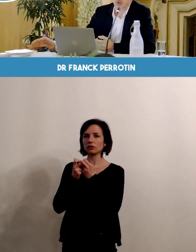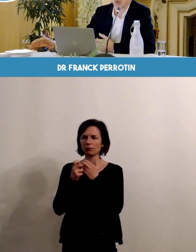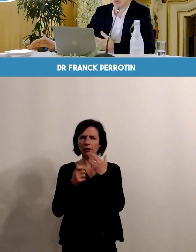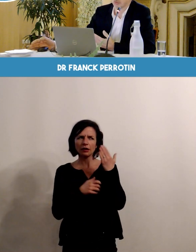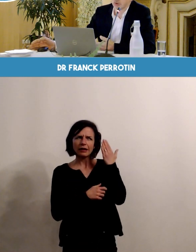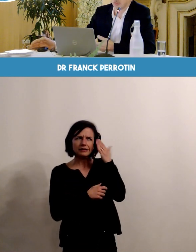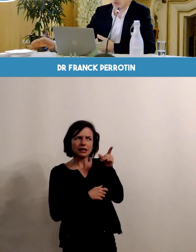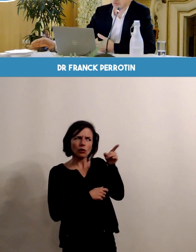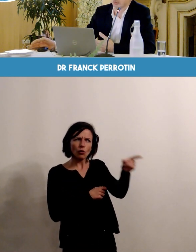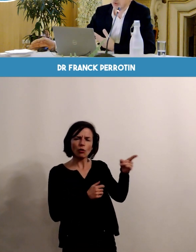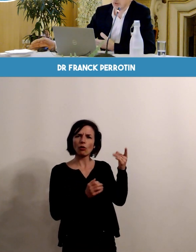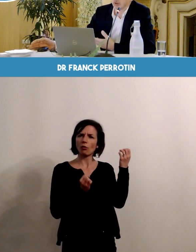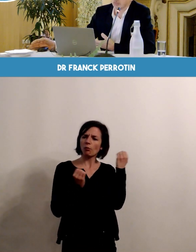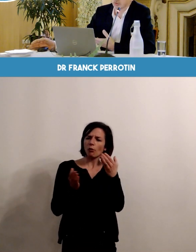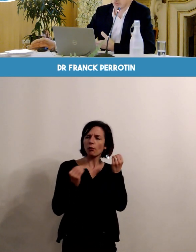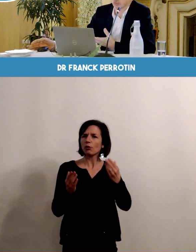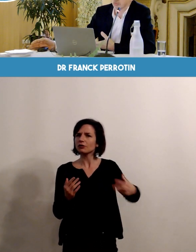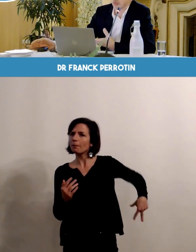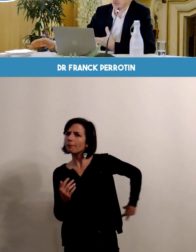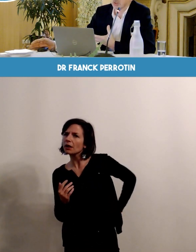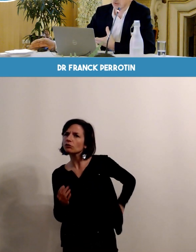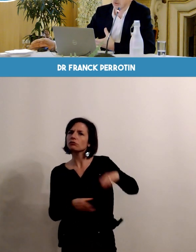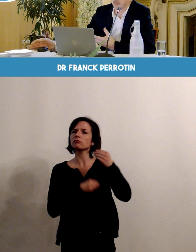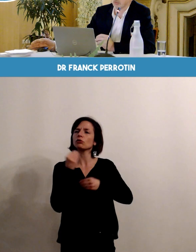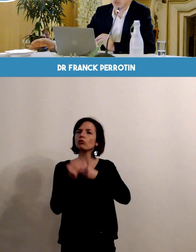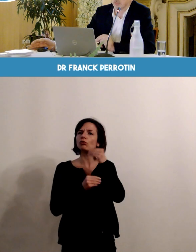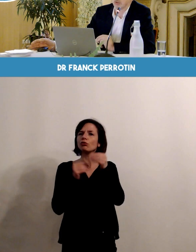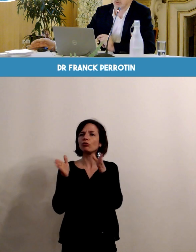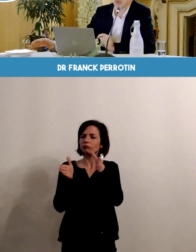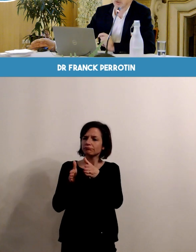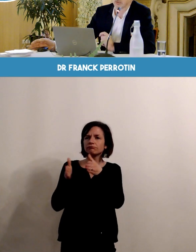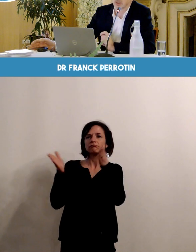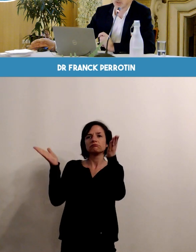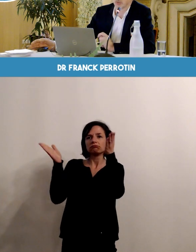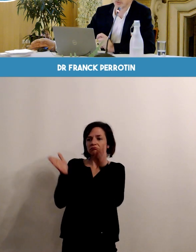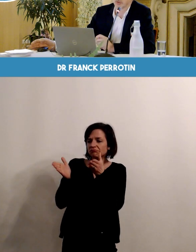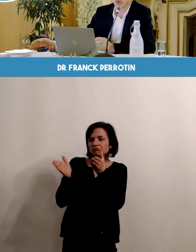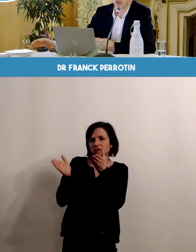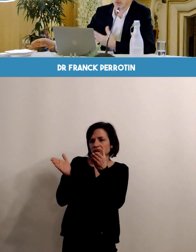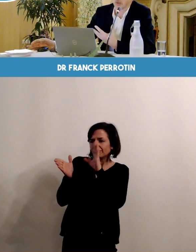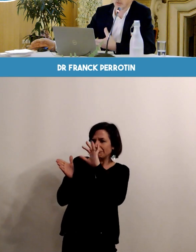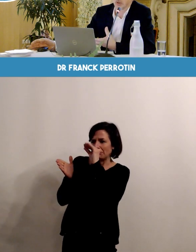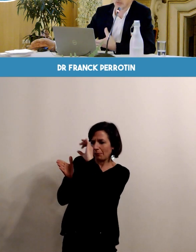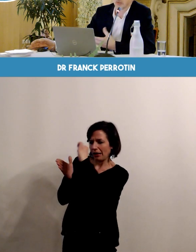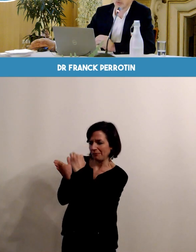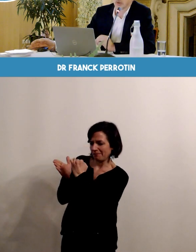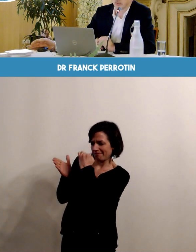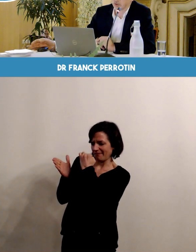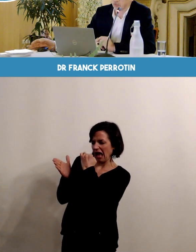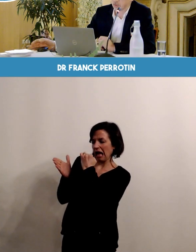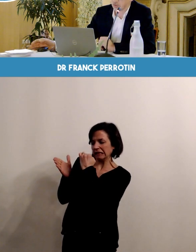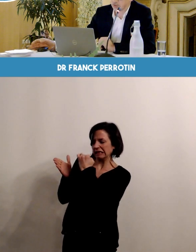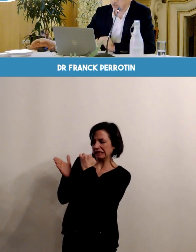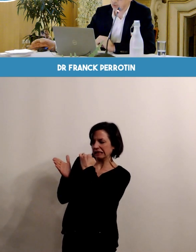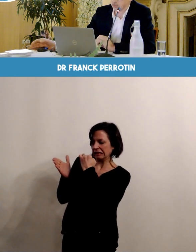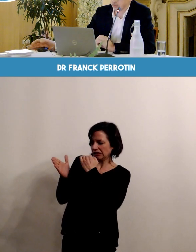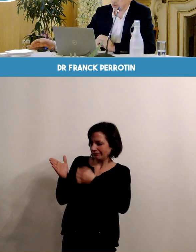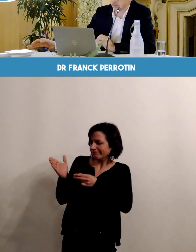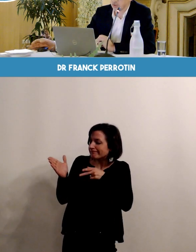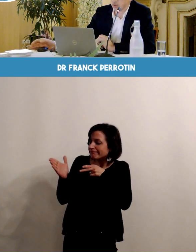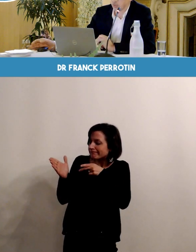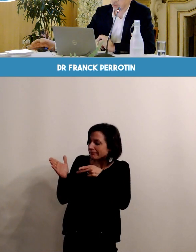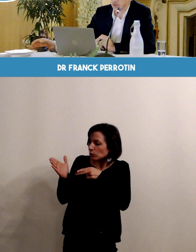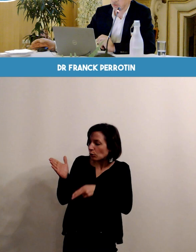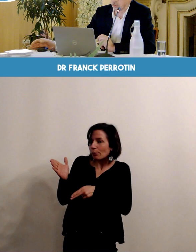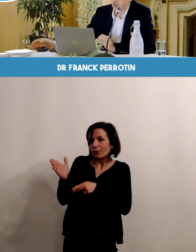taux de péridurale qui est proposé, le taux d'épisiotomie, puisqu'aujourd'hui, on essaie quand même de diminuer de façon très importante la